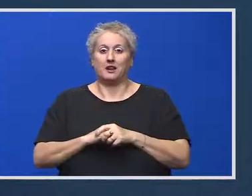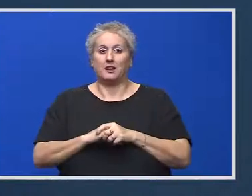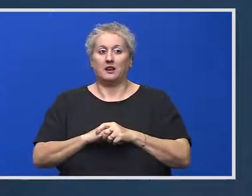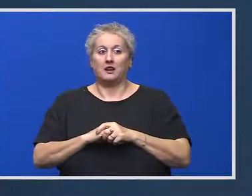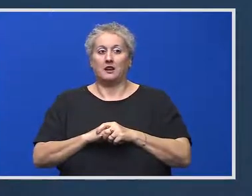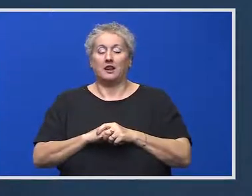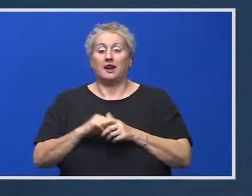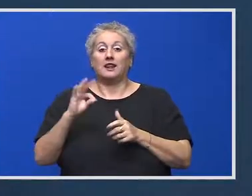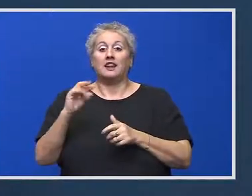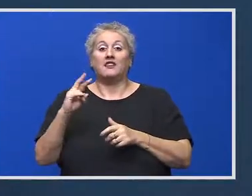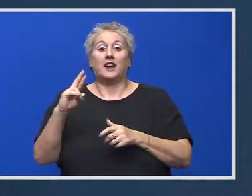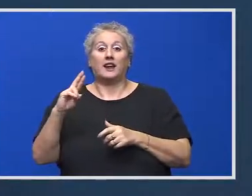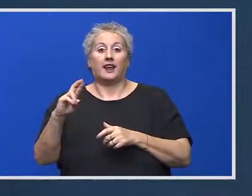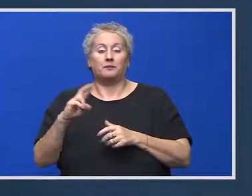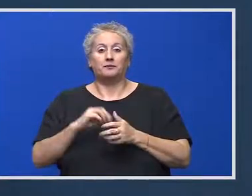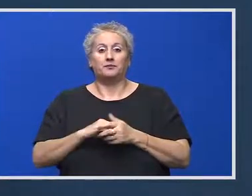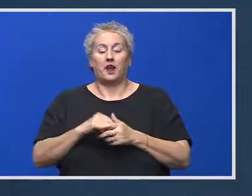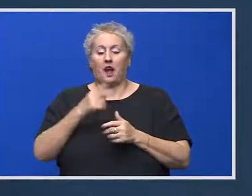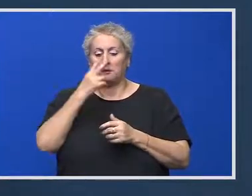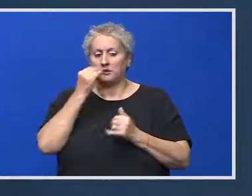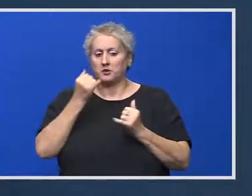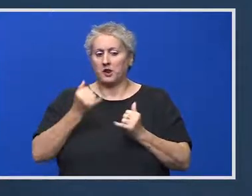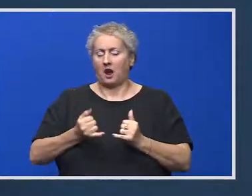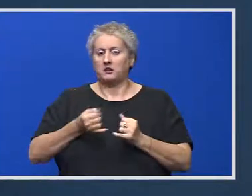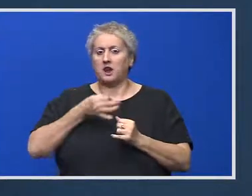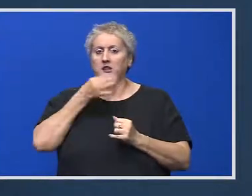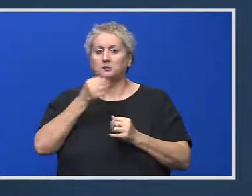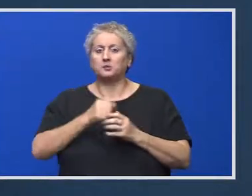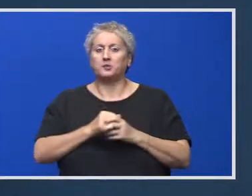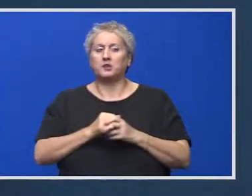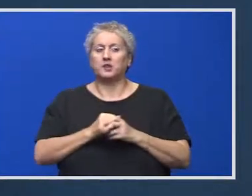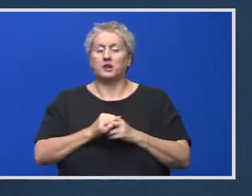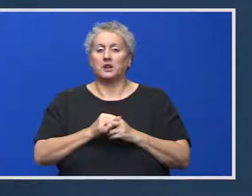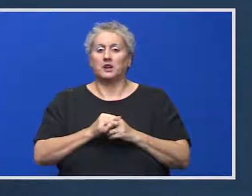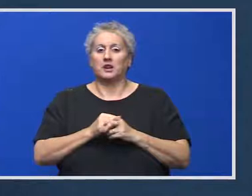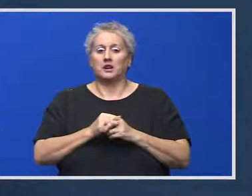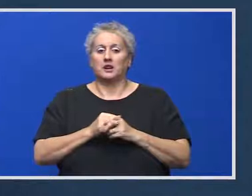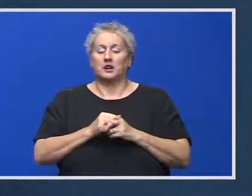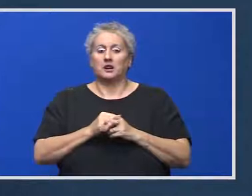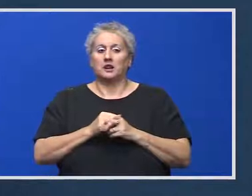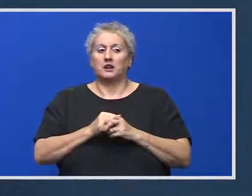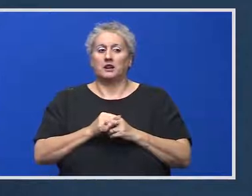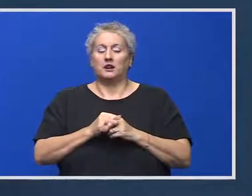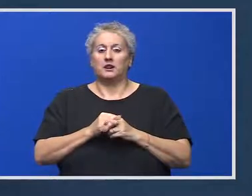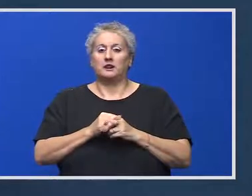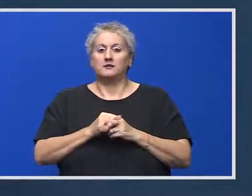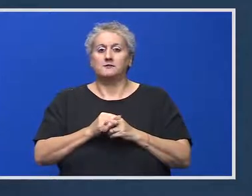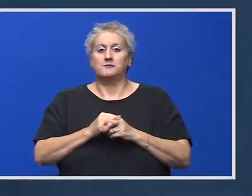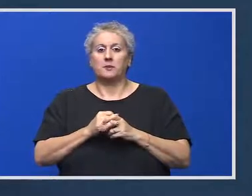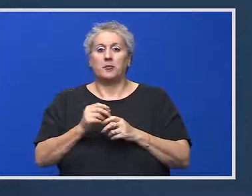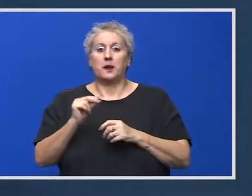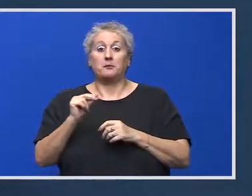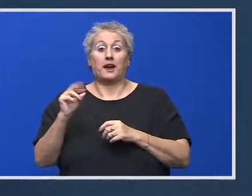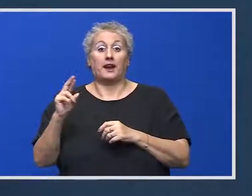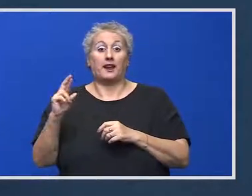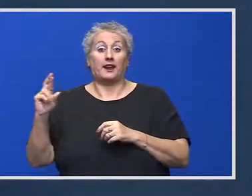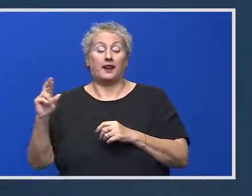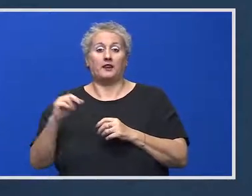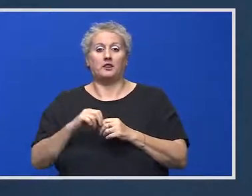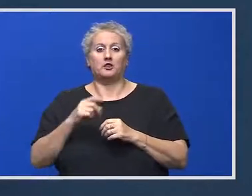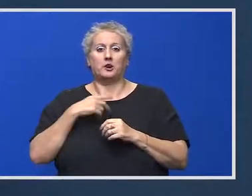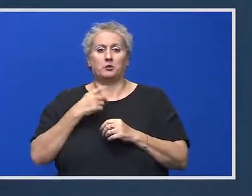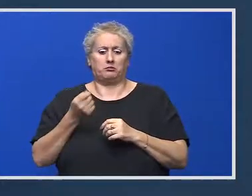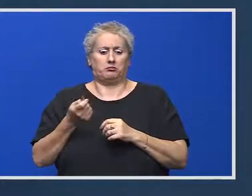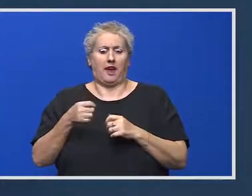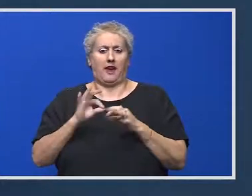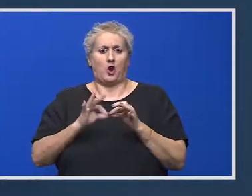Luisa Girade de la TVR. Am văzut că astăzi euro a atins din nou un maxim pe piața, la cursul BNR și economiștii